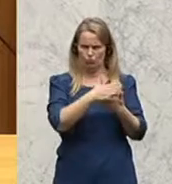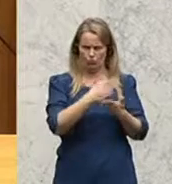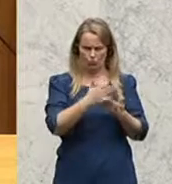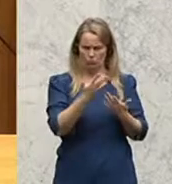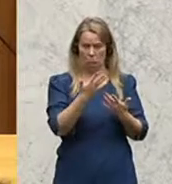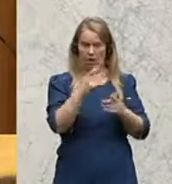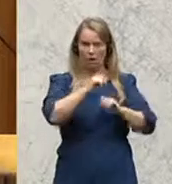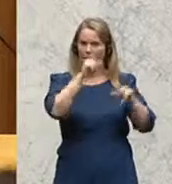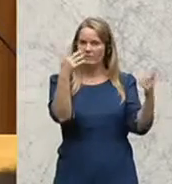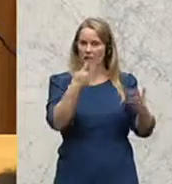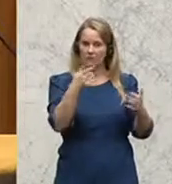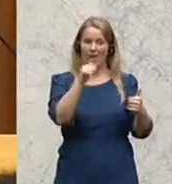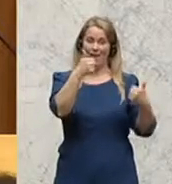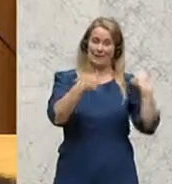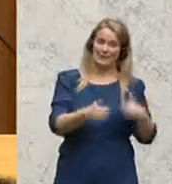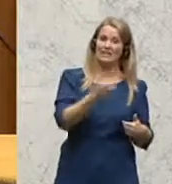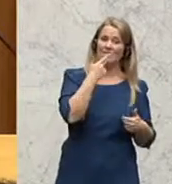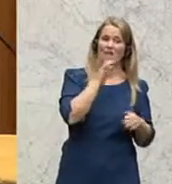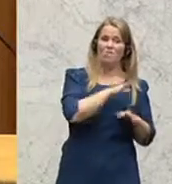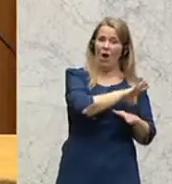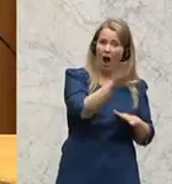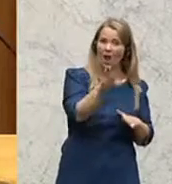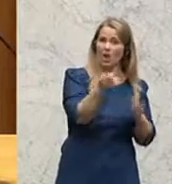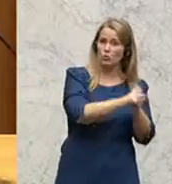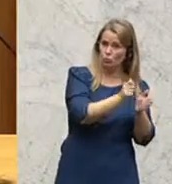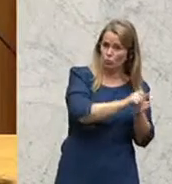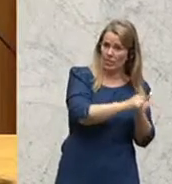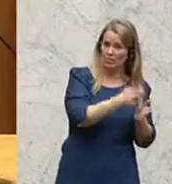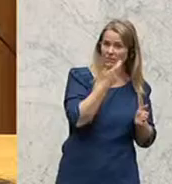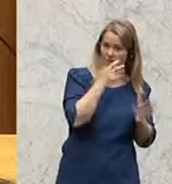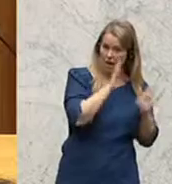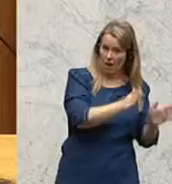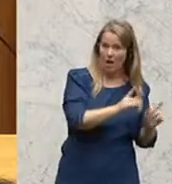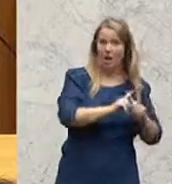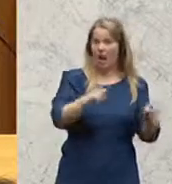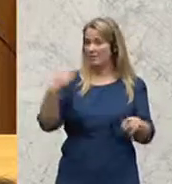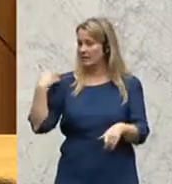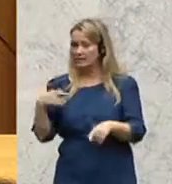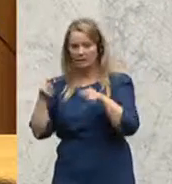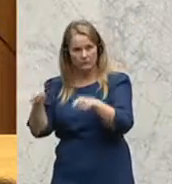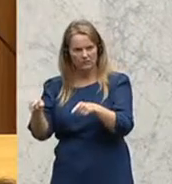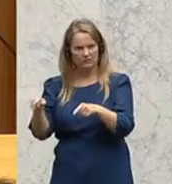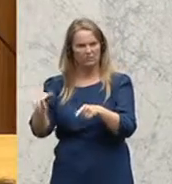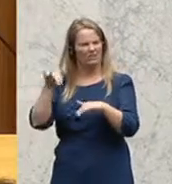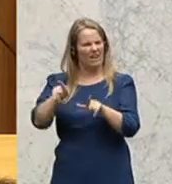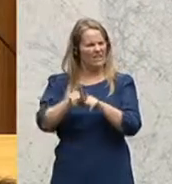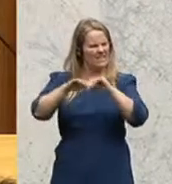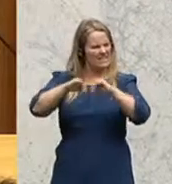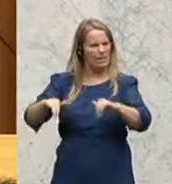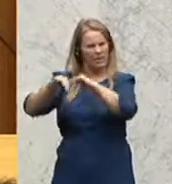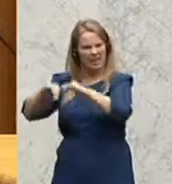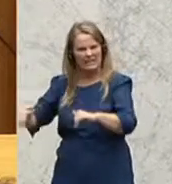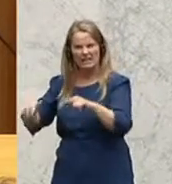sein. denke, einerseits wollen Sie für alle Konsumentinnen und Konsumenten stehen und auf der anderen Seite machen Sie eine Separation